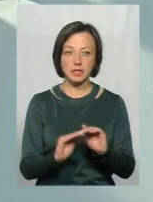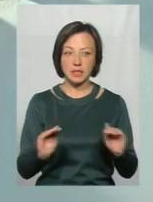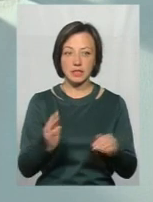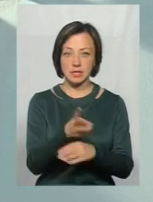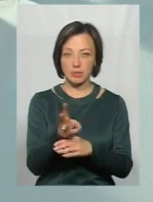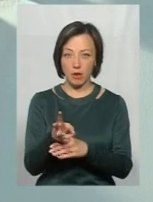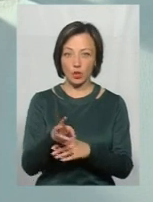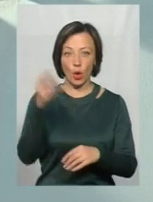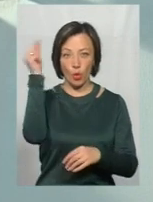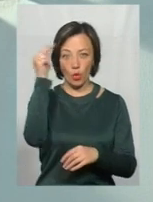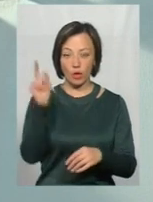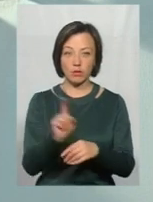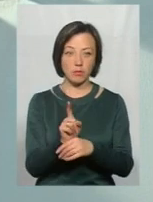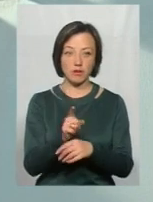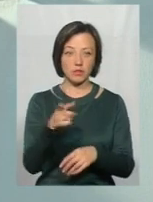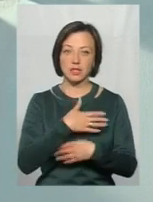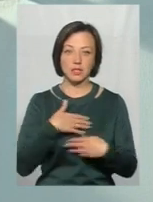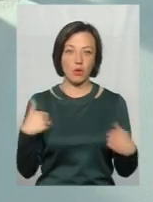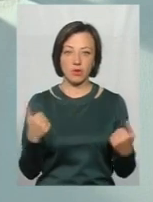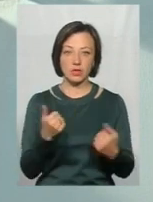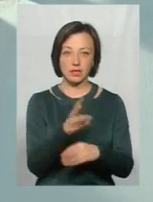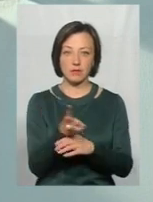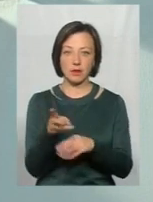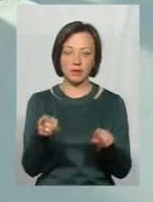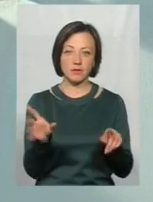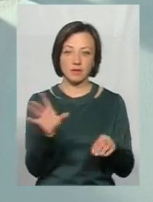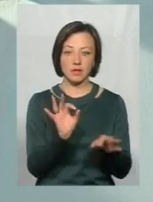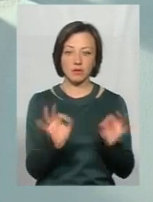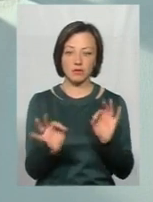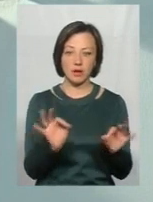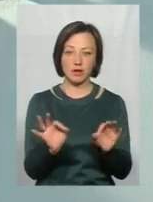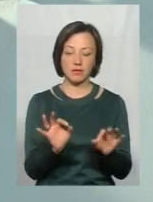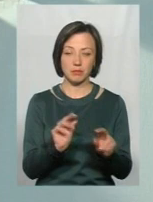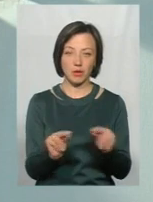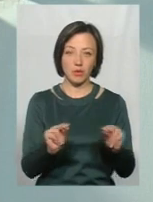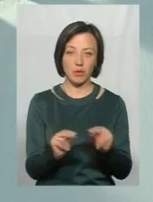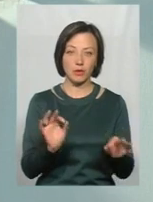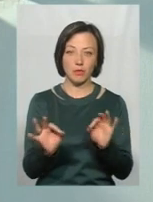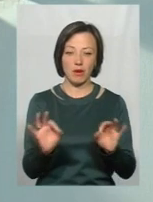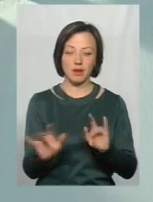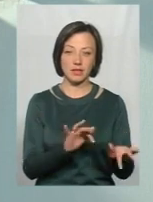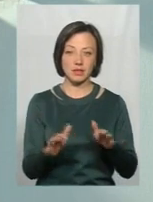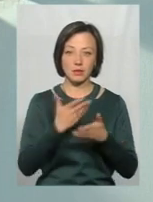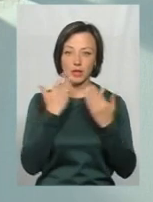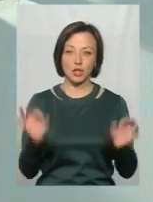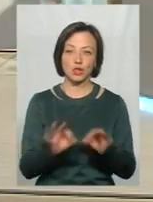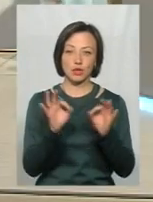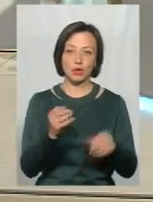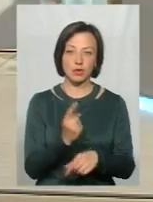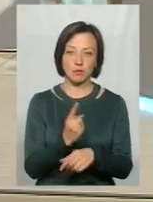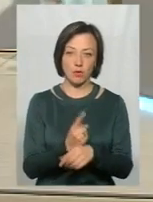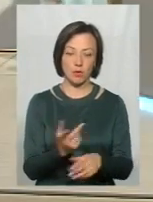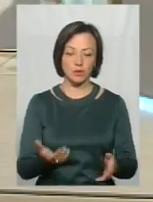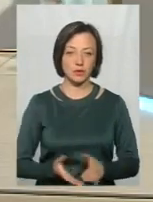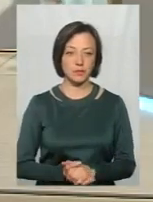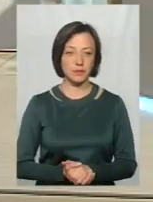знімайте урок, який нормальний, вони ж не захочуть знімати, тому що там адекватний педагог, адекватної дії, і немає нічого забороненого.